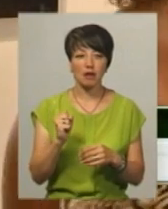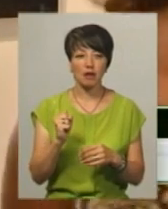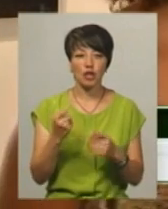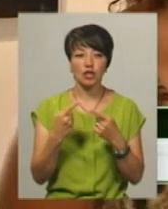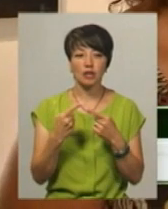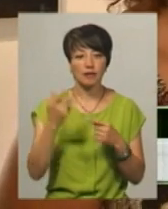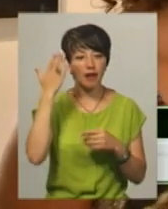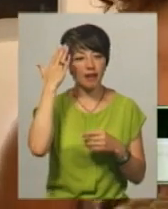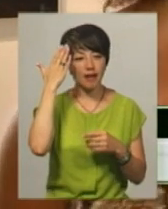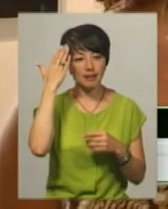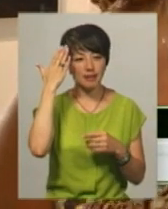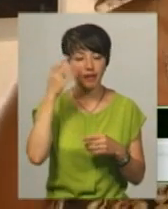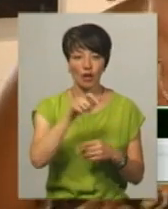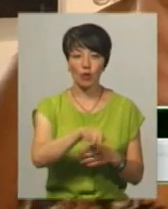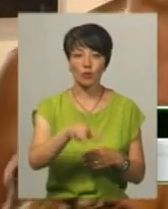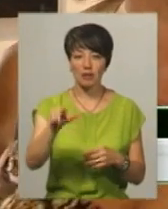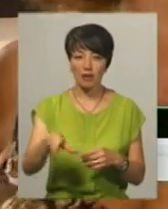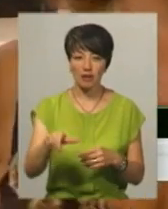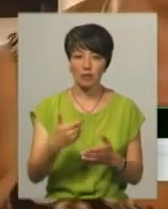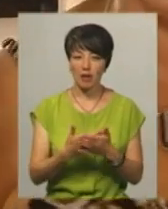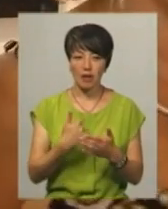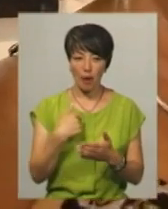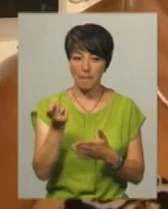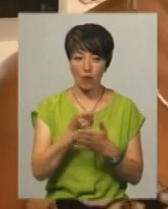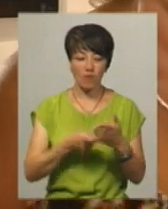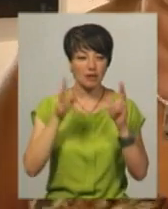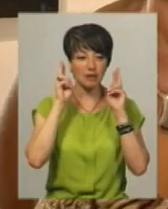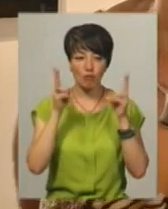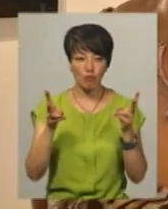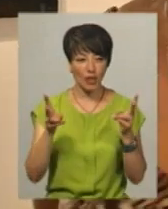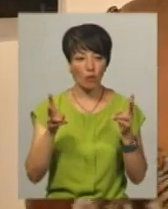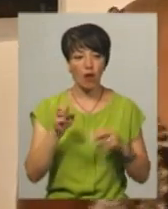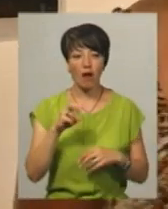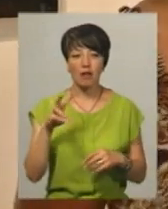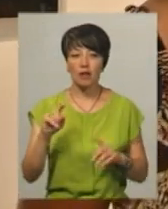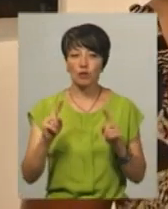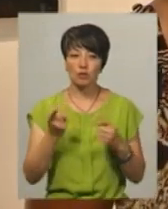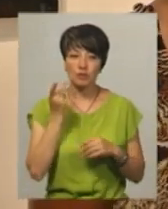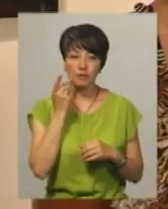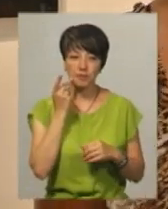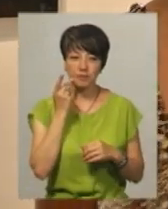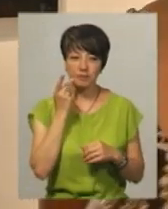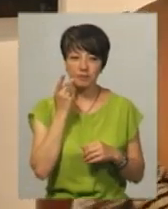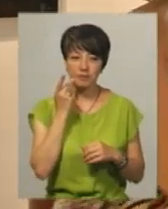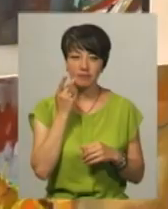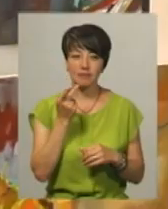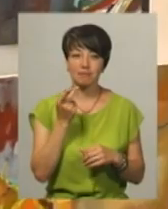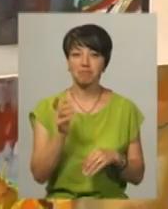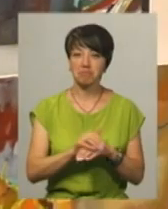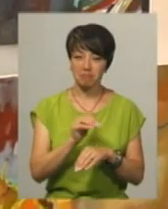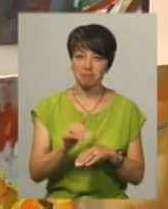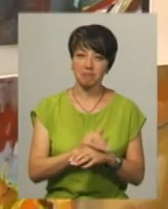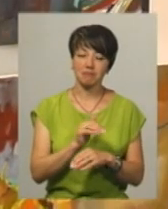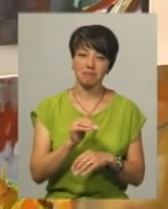таланти людей, які, наприклад, я малювати не вмію, але дуже всіхда привітую